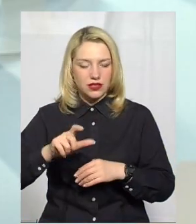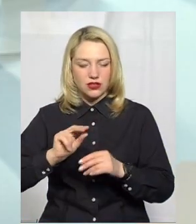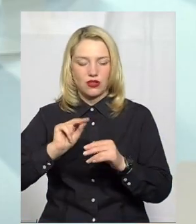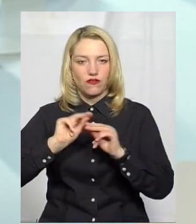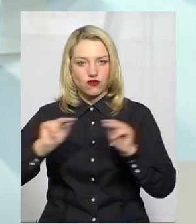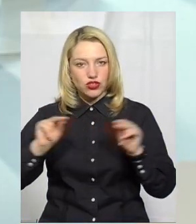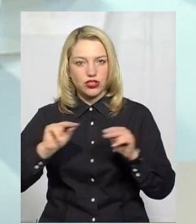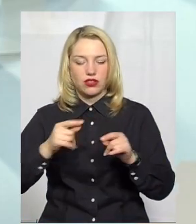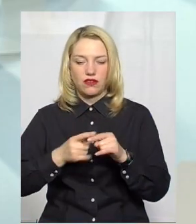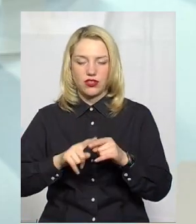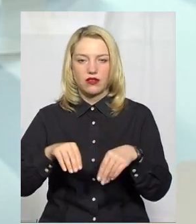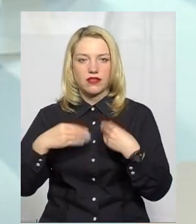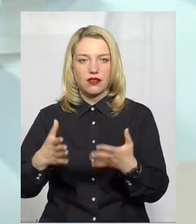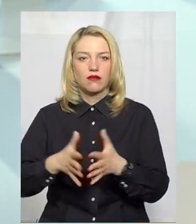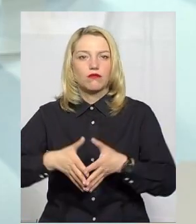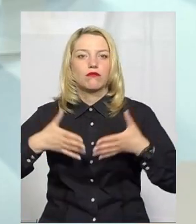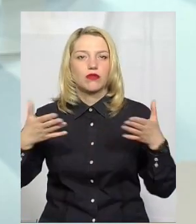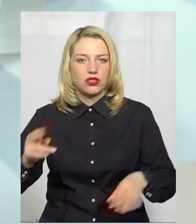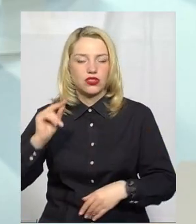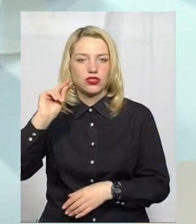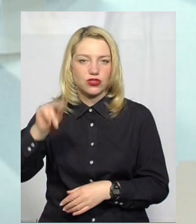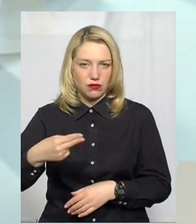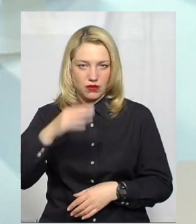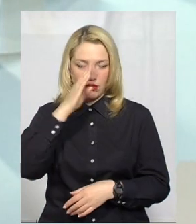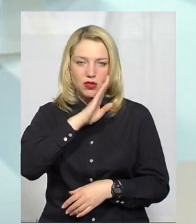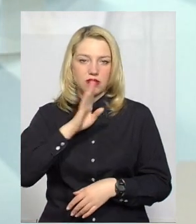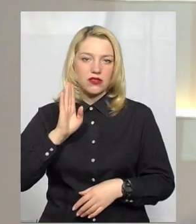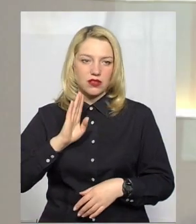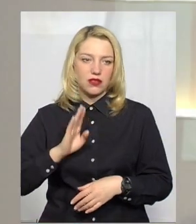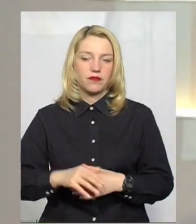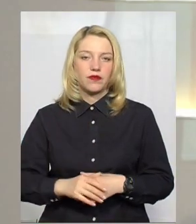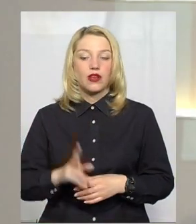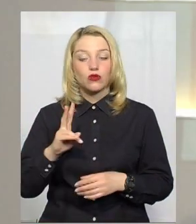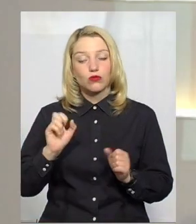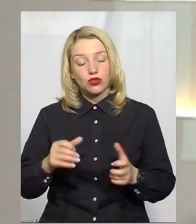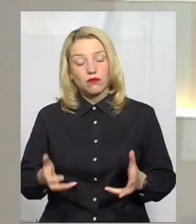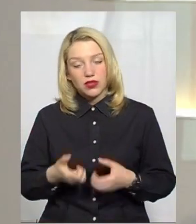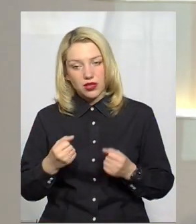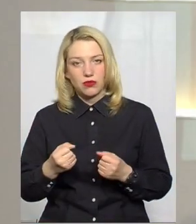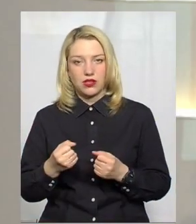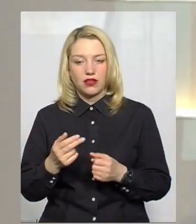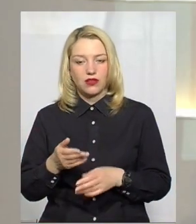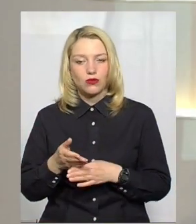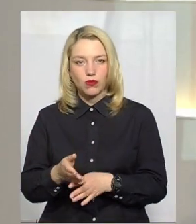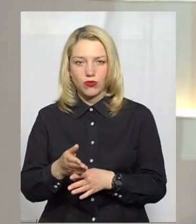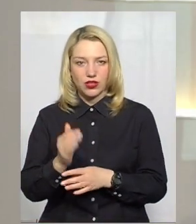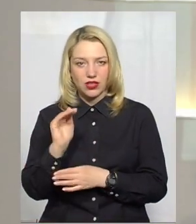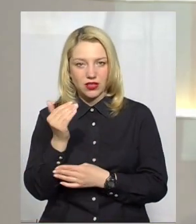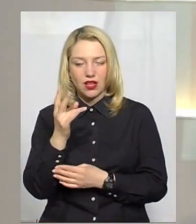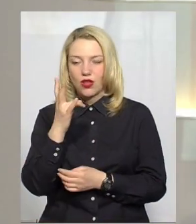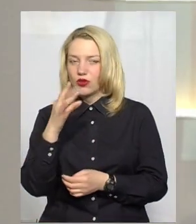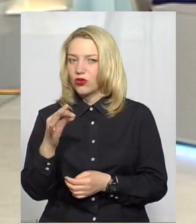вона дає набагато більше, ніж батьки, які можуть підтримати, можуть допомогти, але ні в